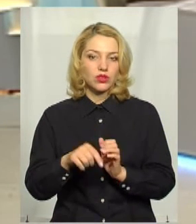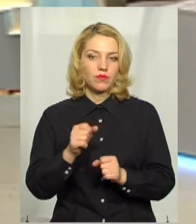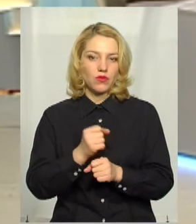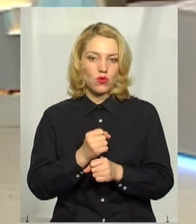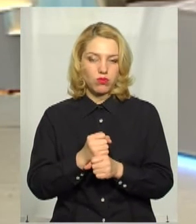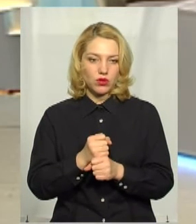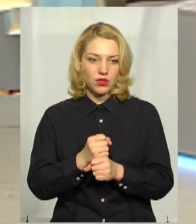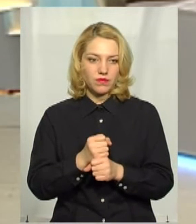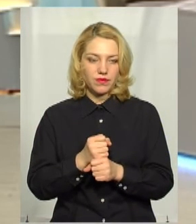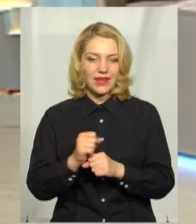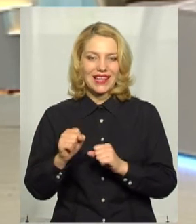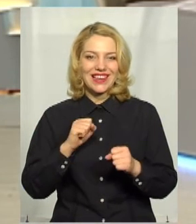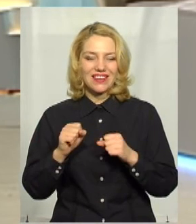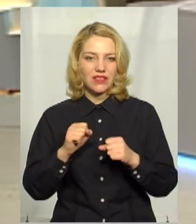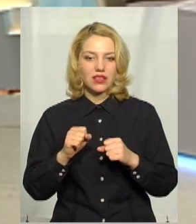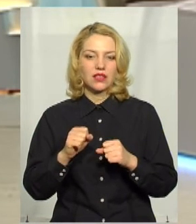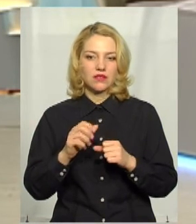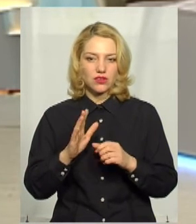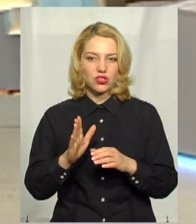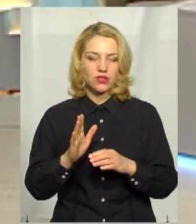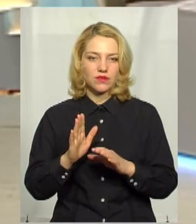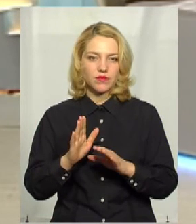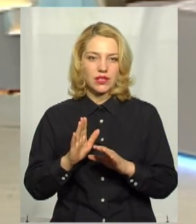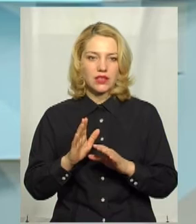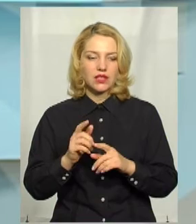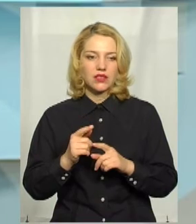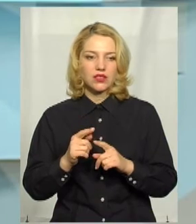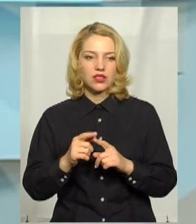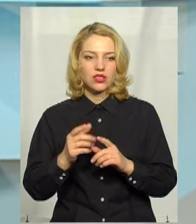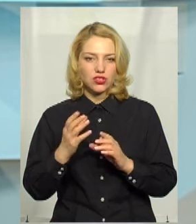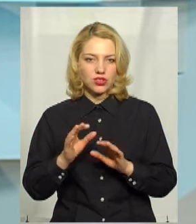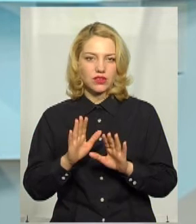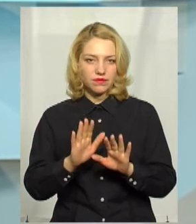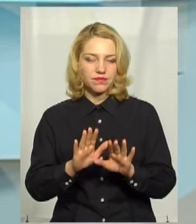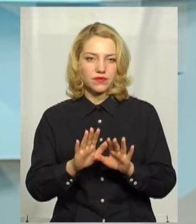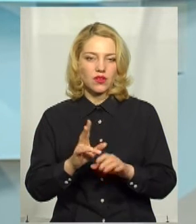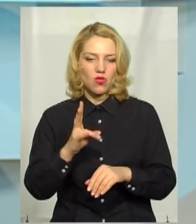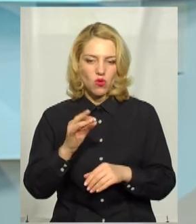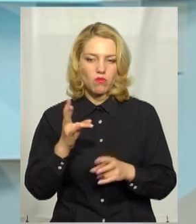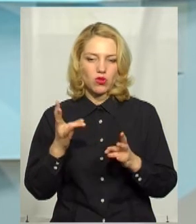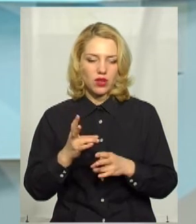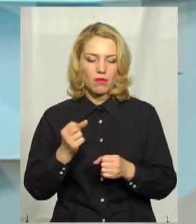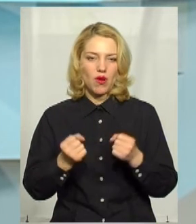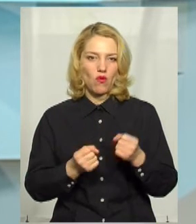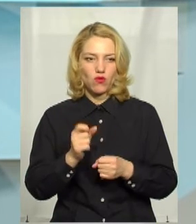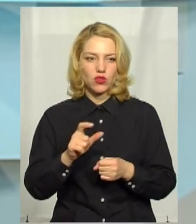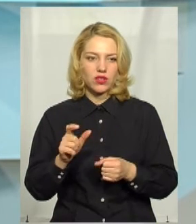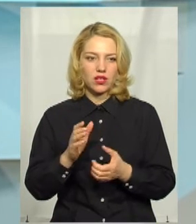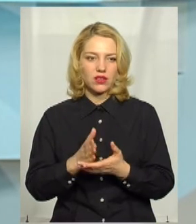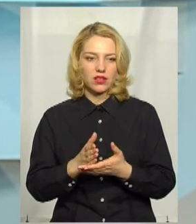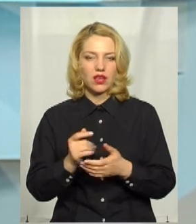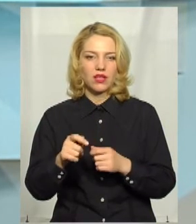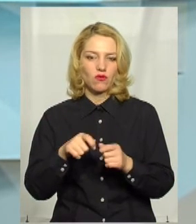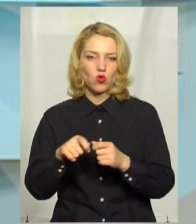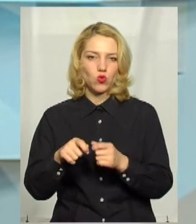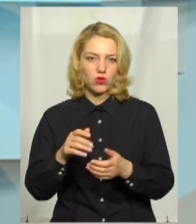точніше, керівники підприємства стримують даний напрямок. Ну, потреба у водіях є, вона, звичайно, є як і в водіях, так і в